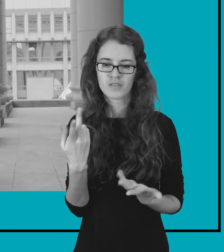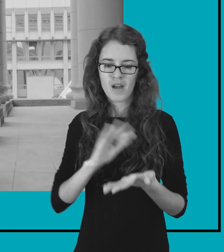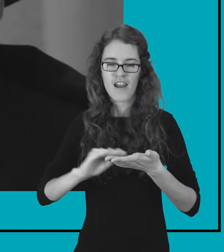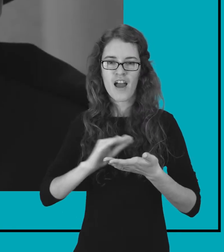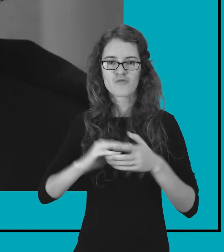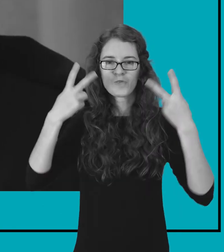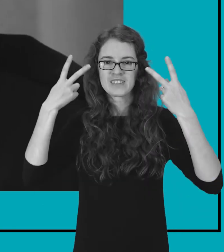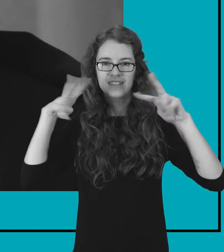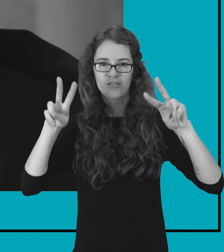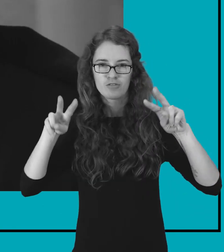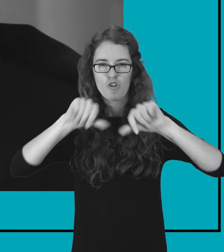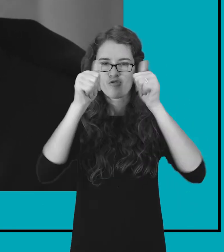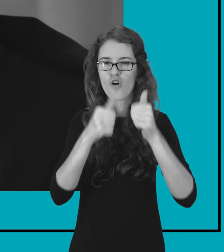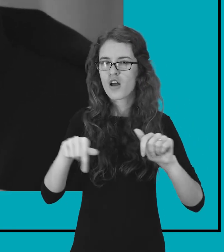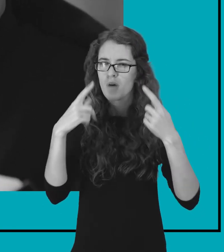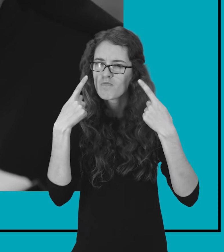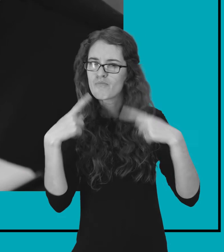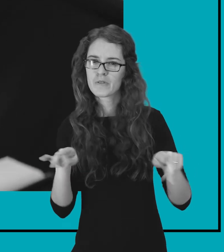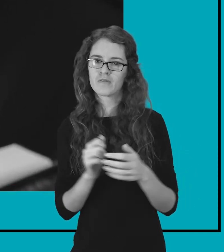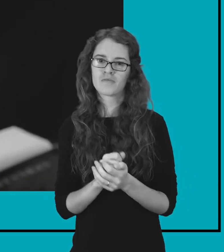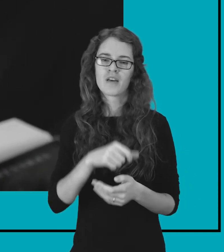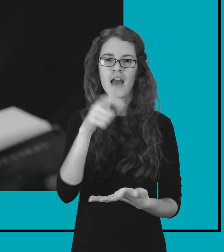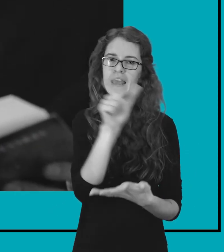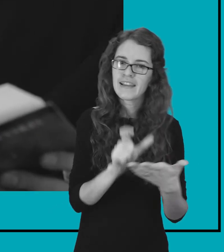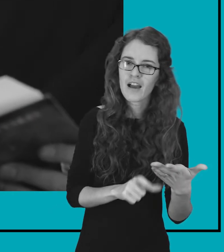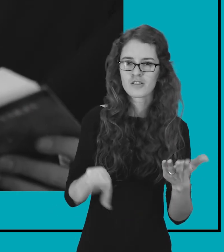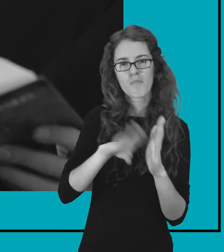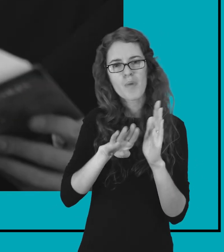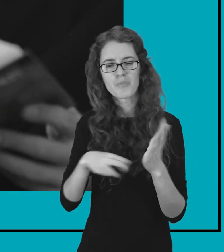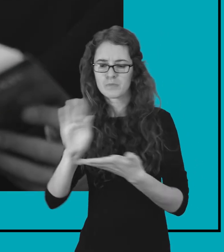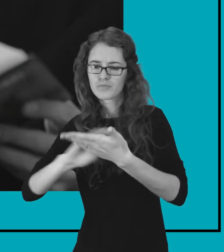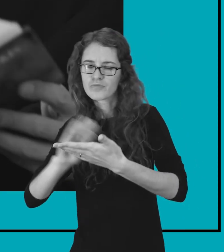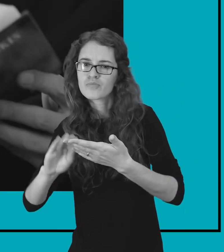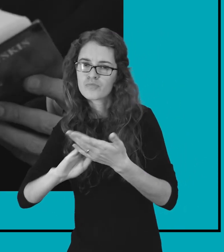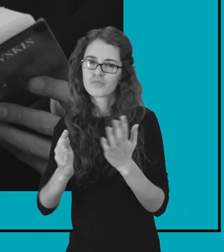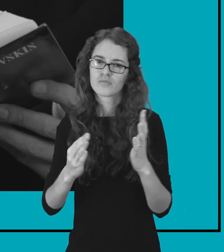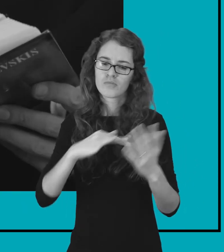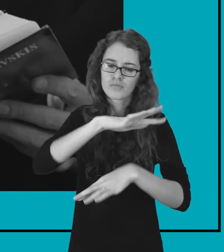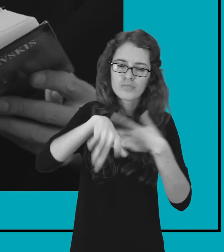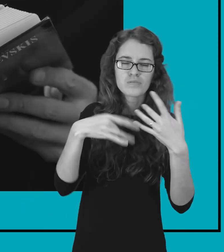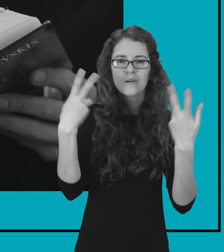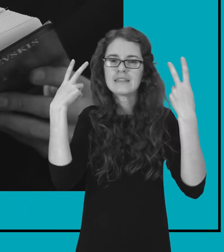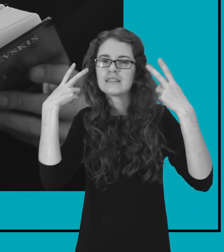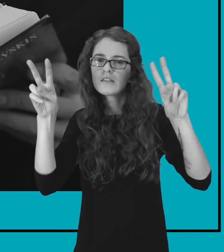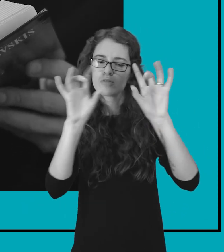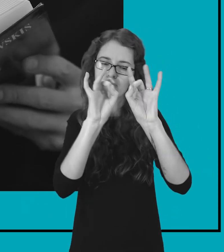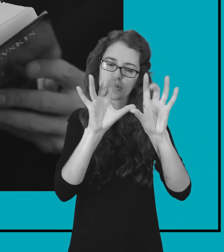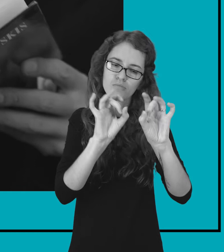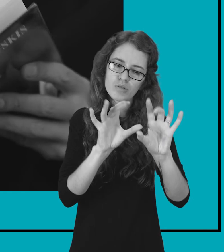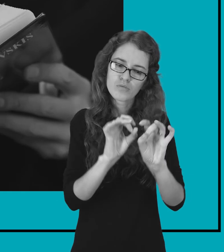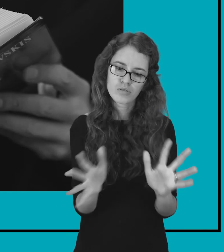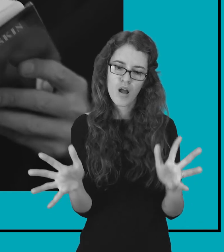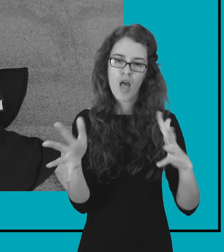ir prozus, ir poezijos, ir truputėlis lyg ir baltų eilių. Toks labai